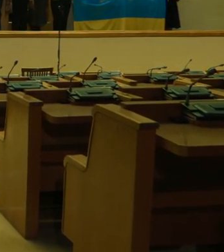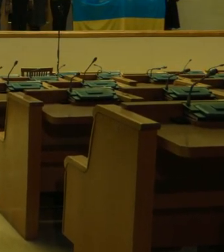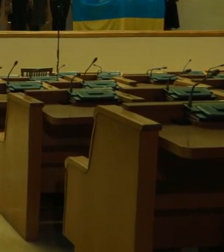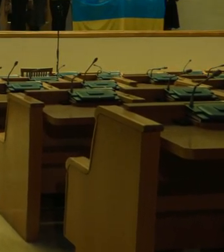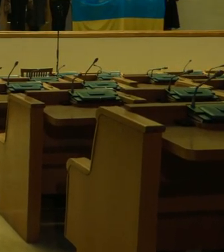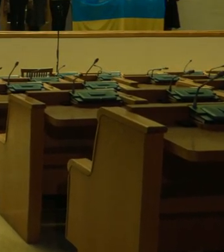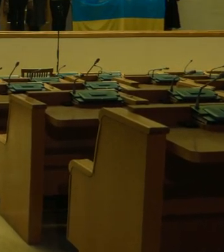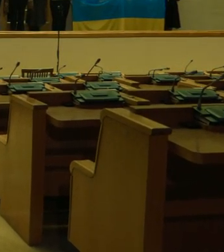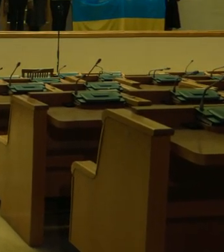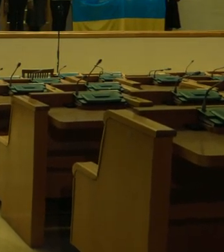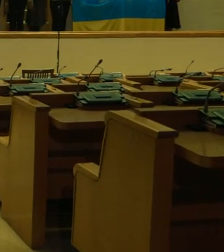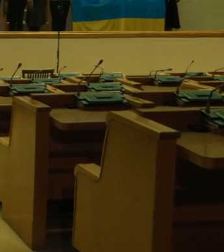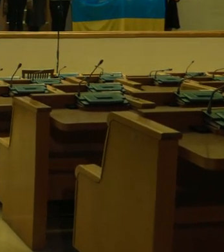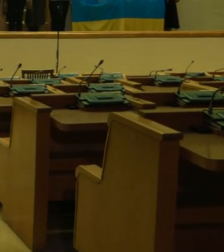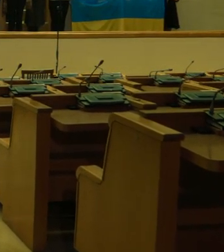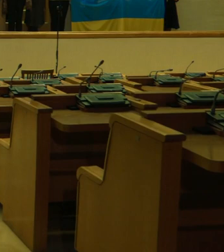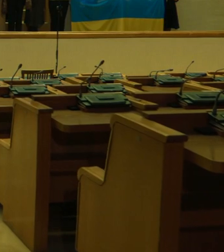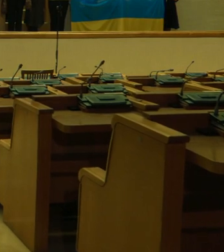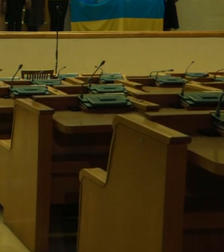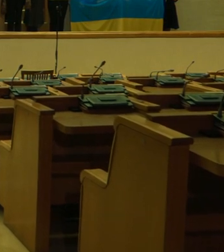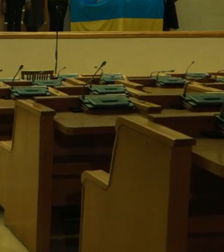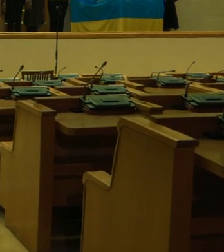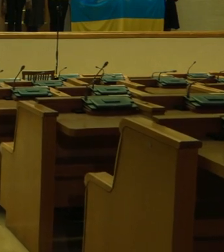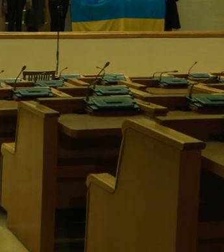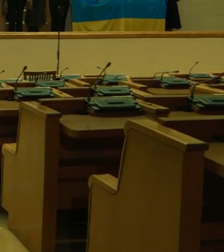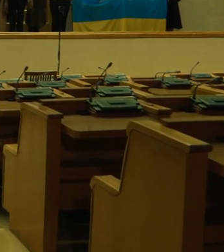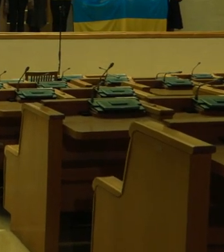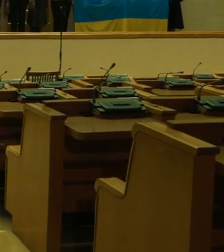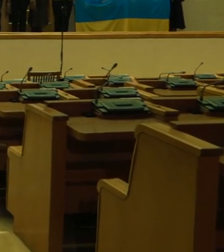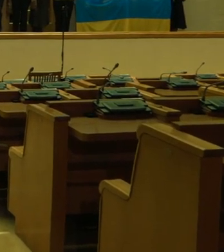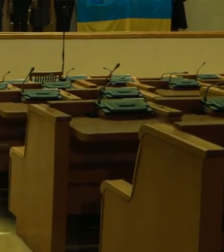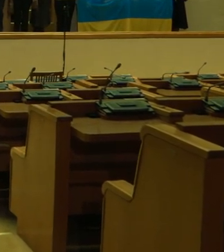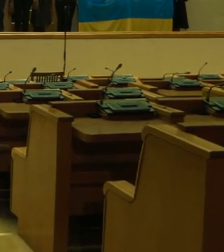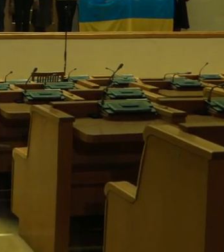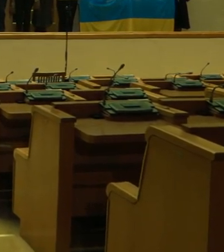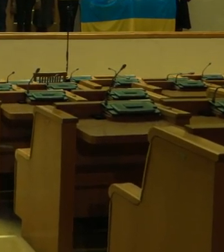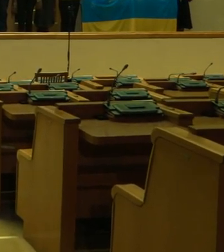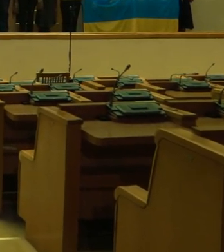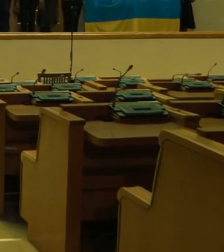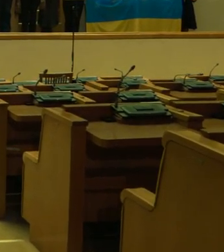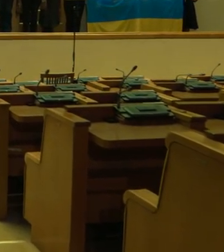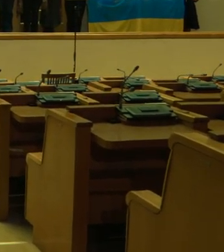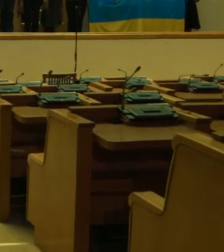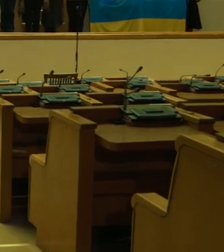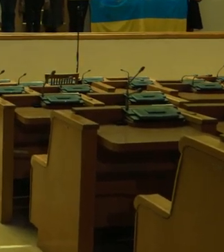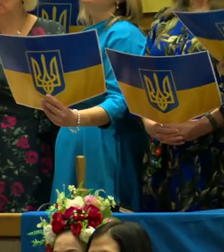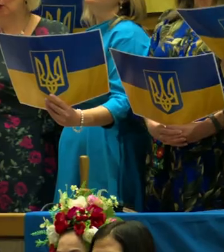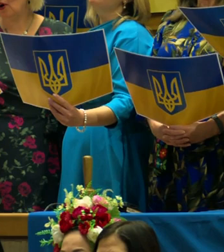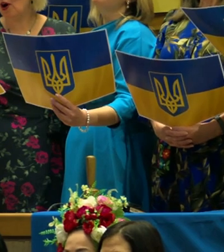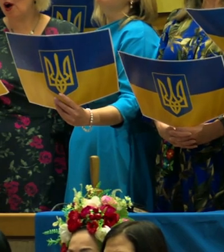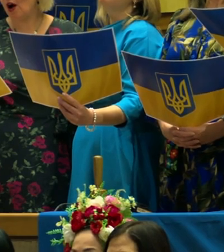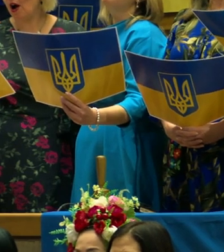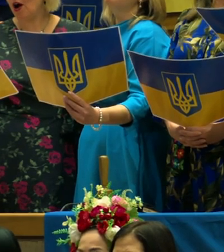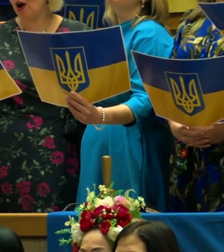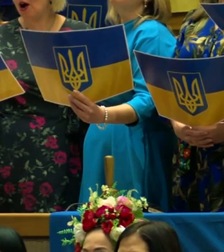bus iki Ukrainos galutinės